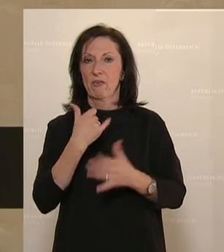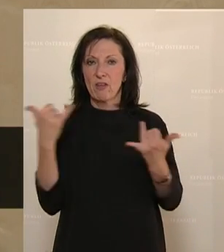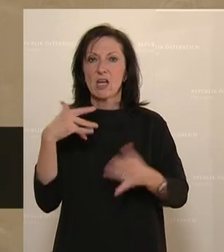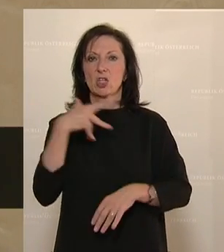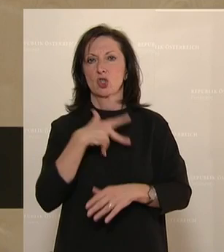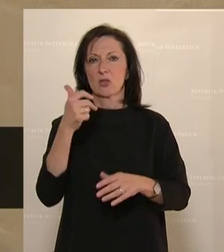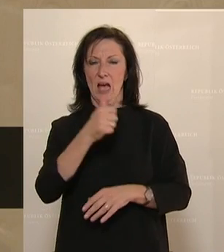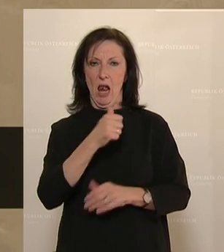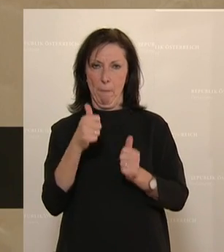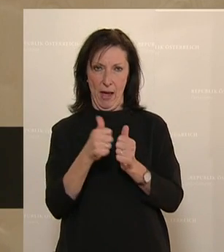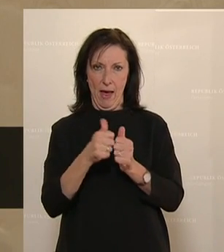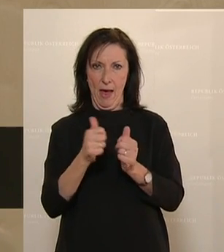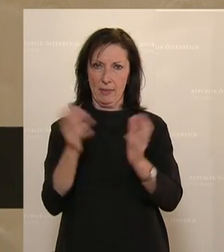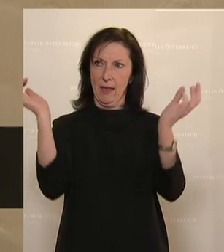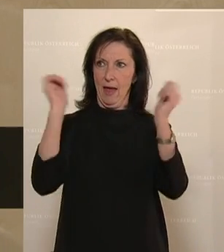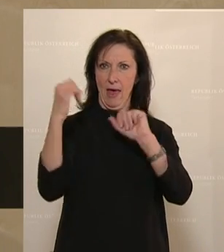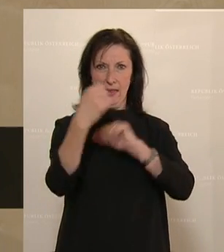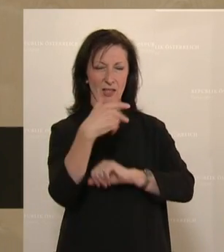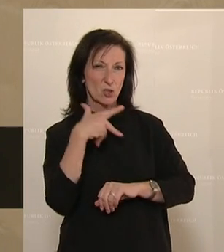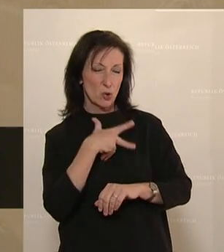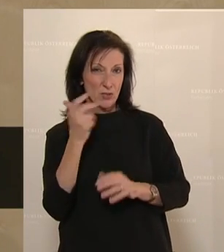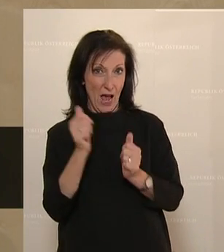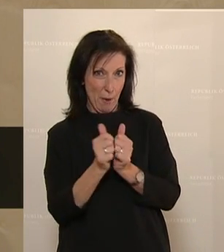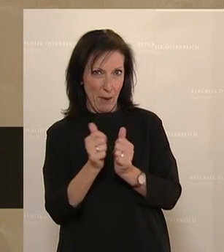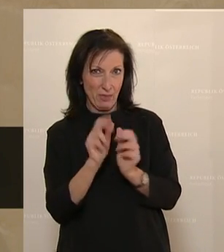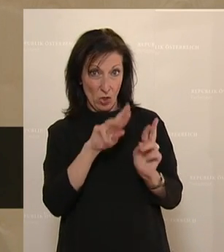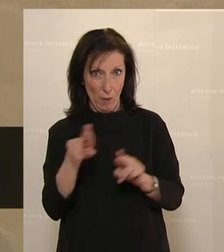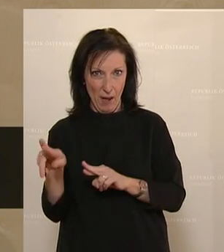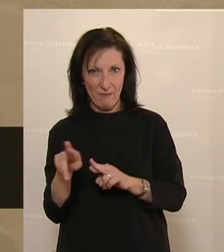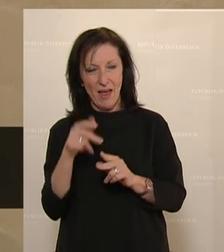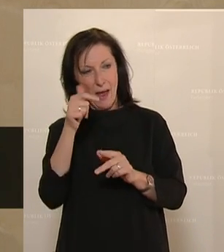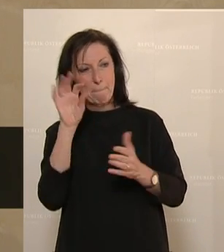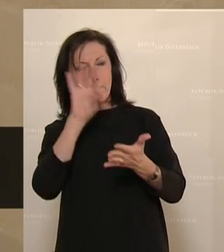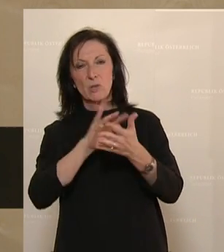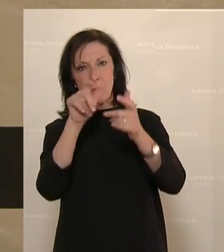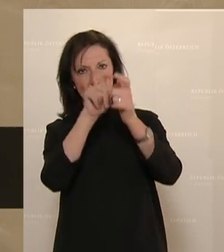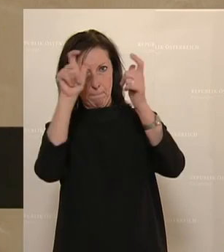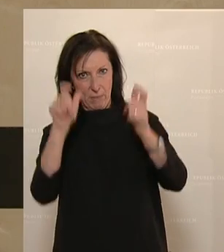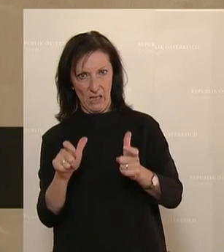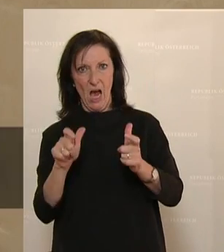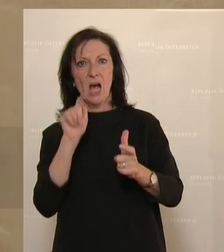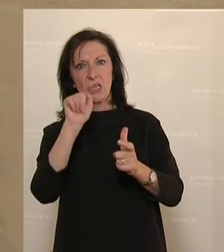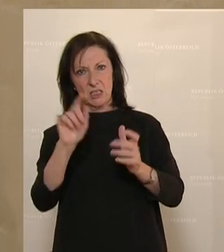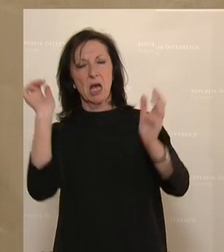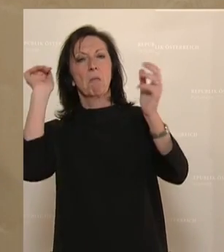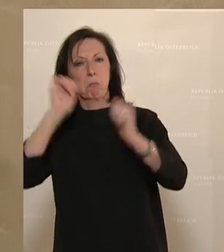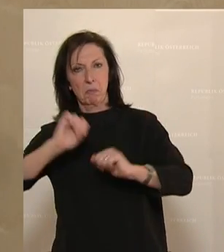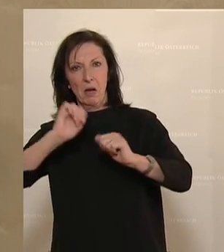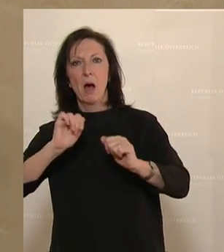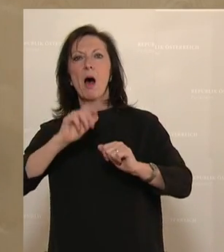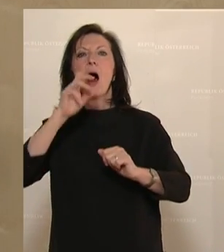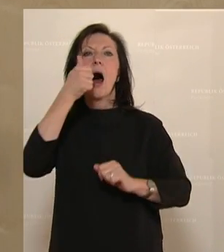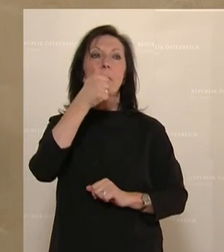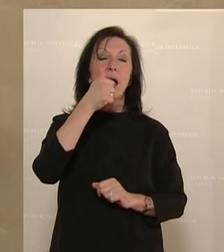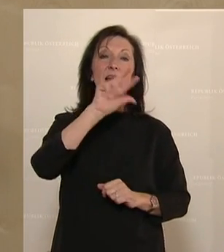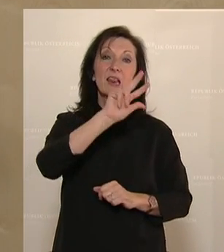Und die Sozialpartner machen das dann immer so, die einigen sich eigentlich auf ein Paket zulasten Dritter. Die